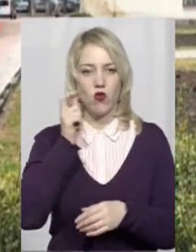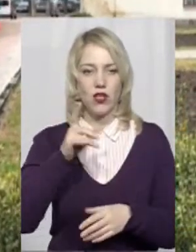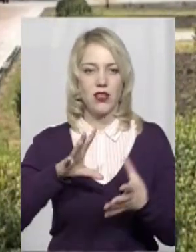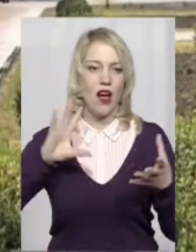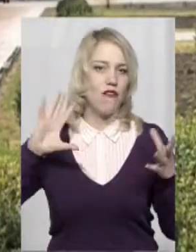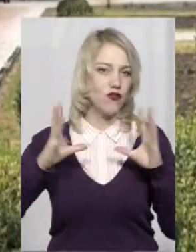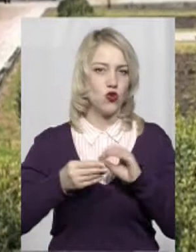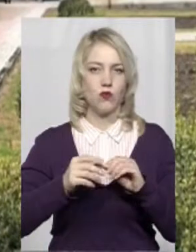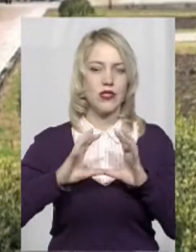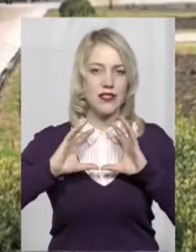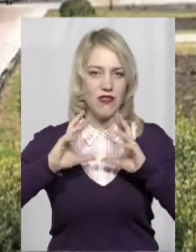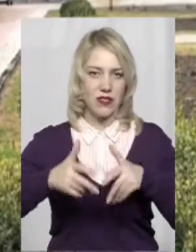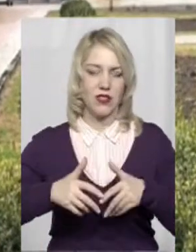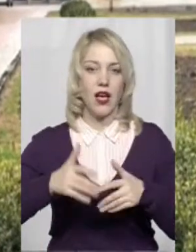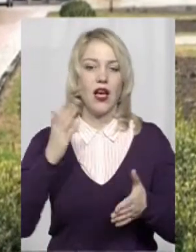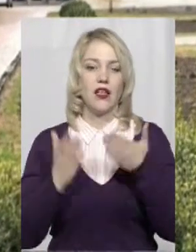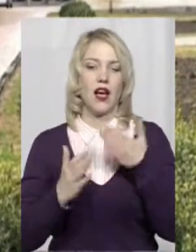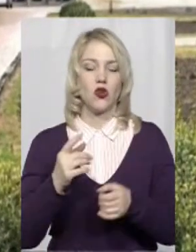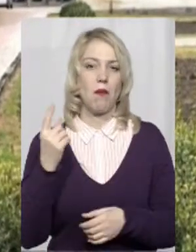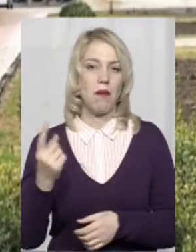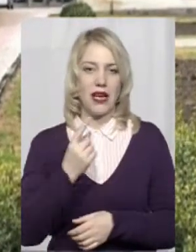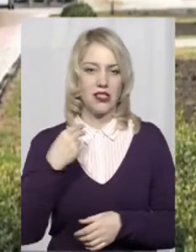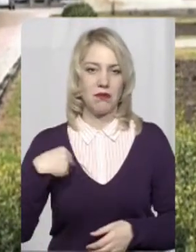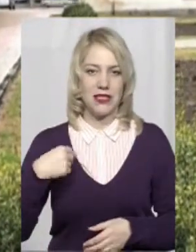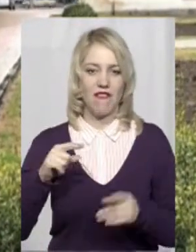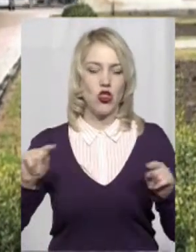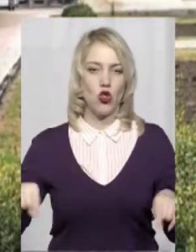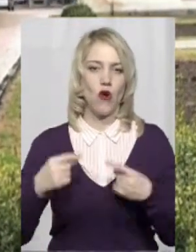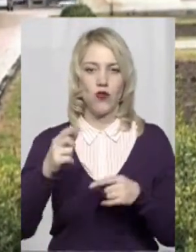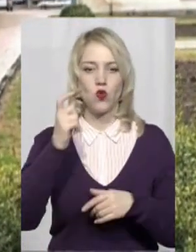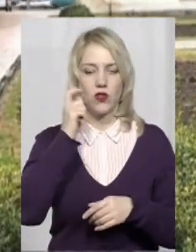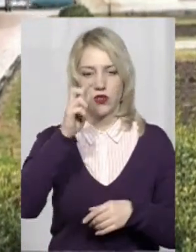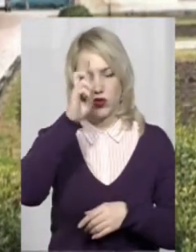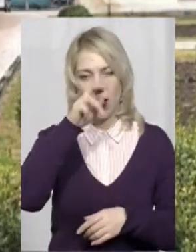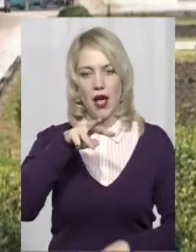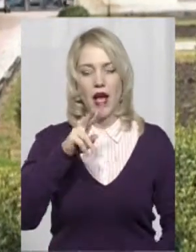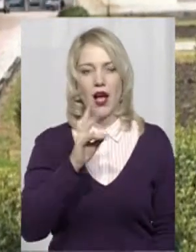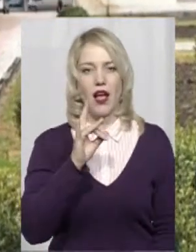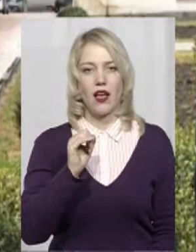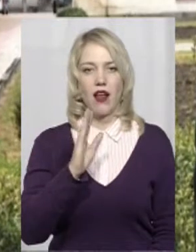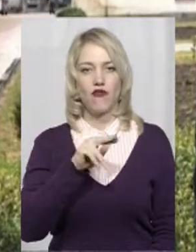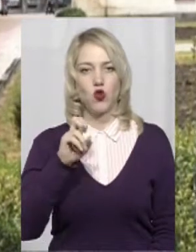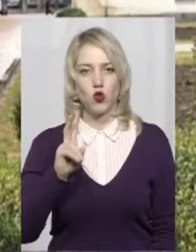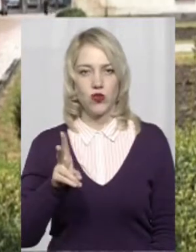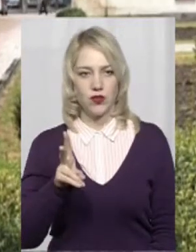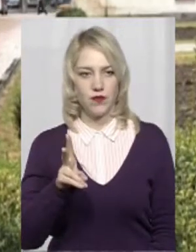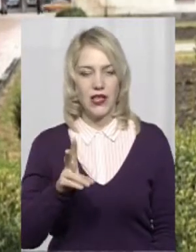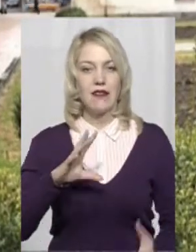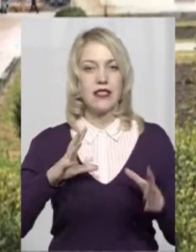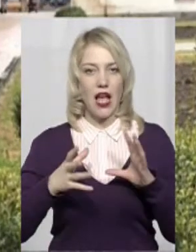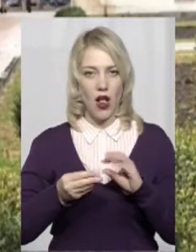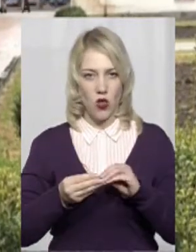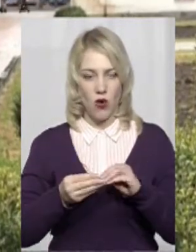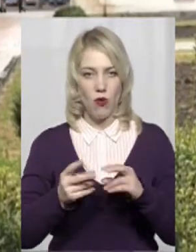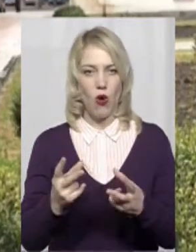світі. Якщо перший президент відновленої української держави, Ленід Макарович Кравчук, загалом